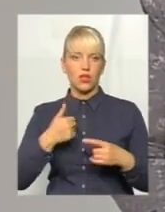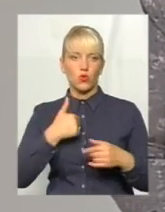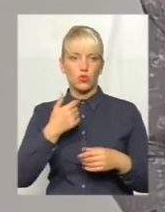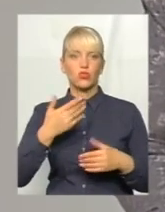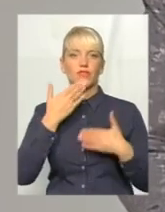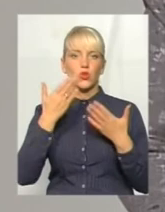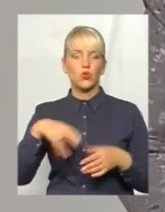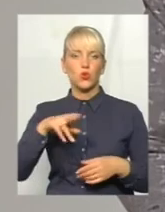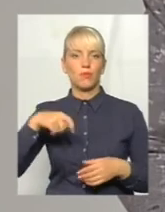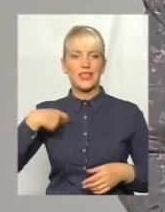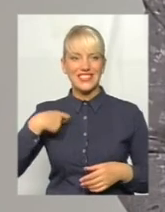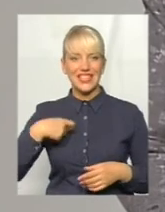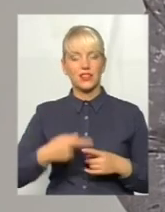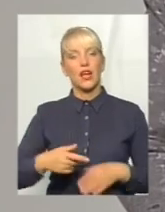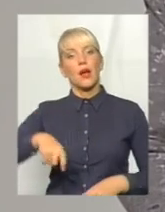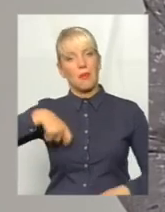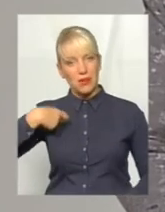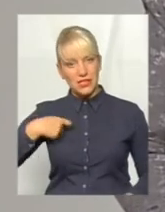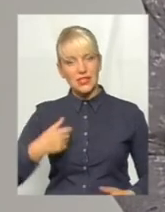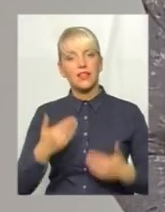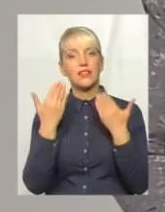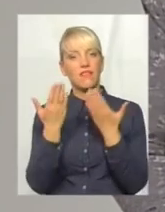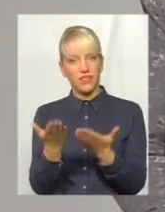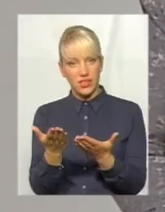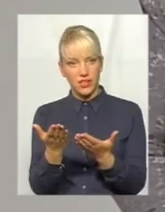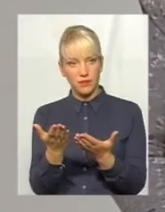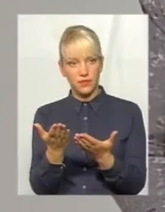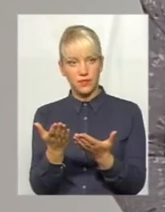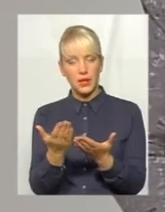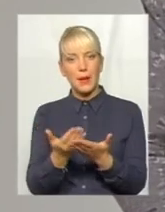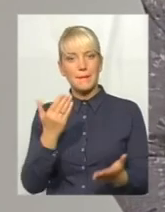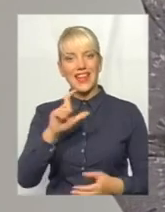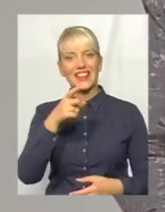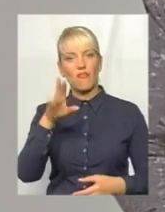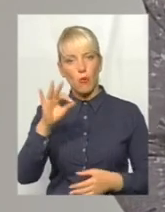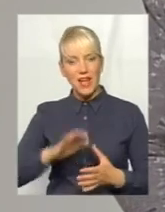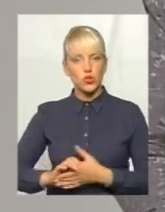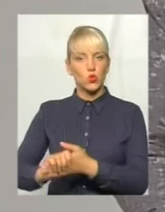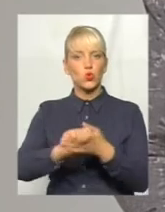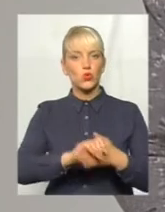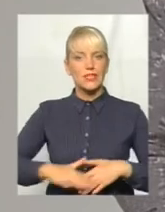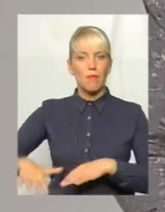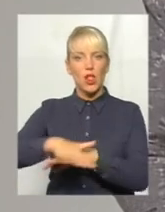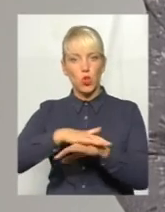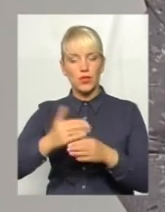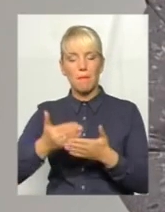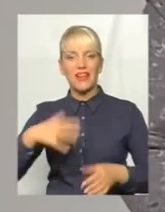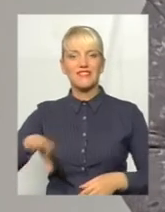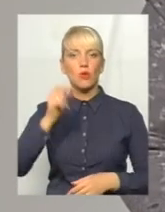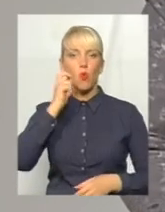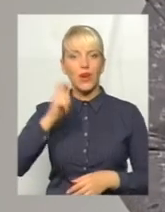України. Пане президенте, ви перед європейською спільнотою, перед всім українським народом